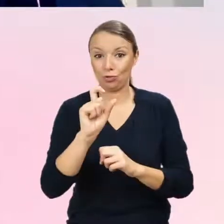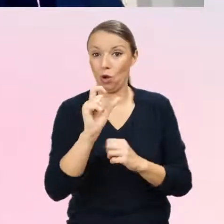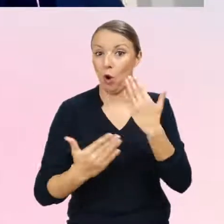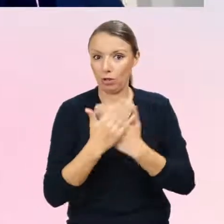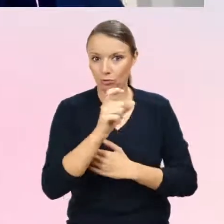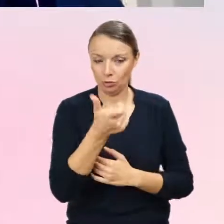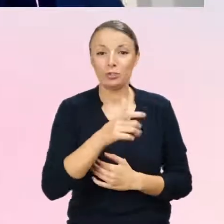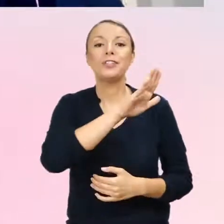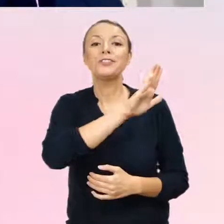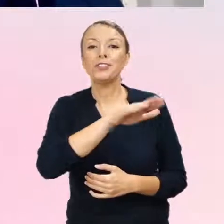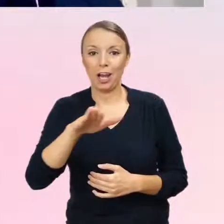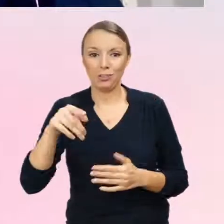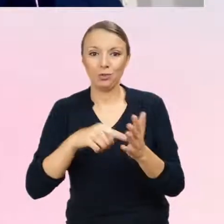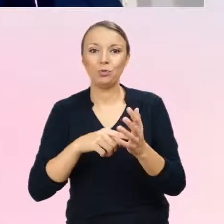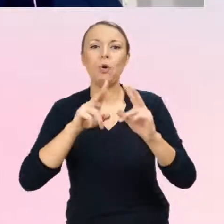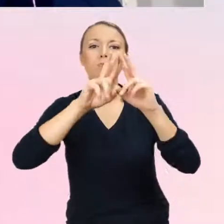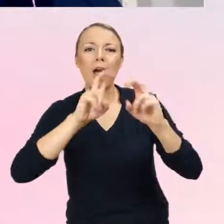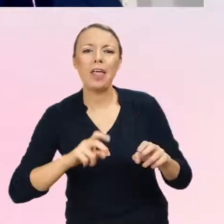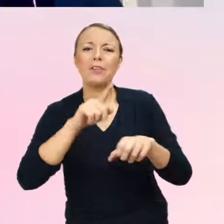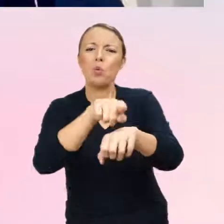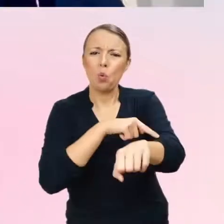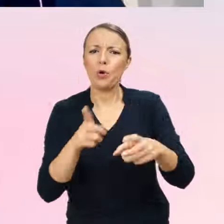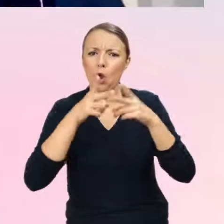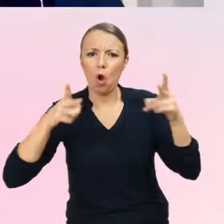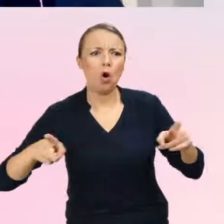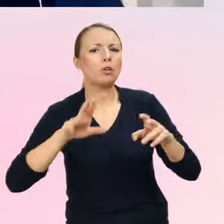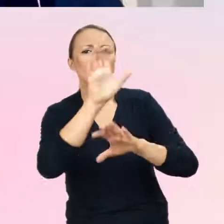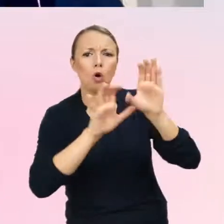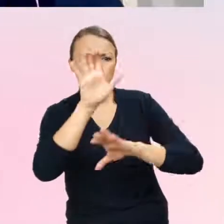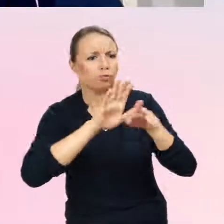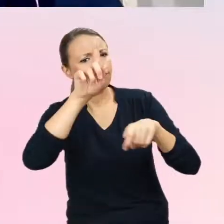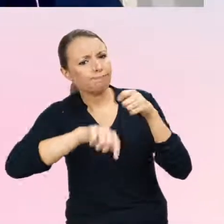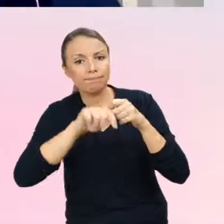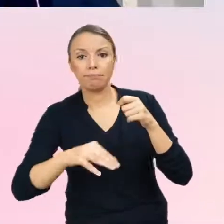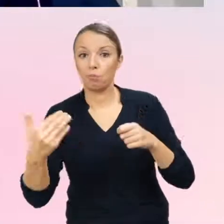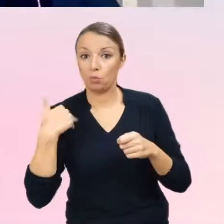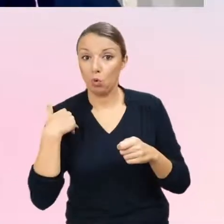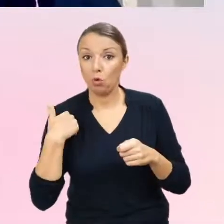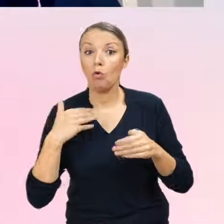obserwowane w takich badaniach longitudinalnych, one mogły...